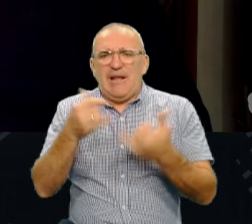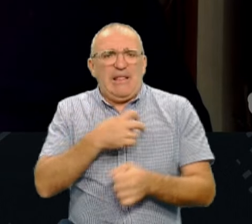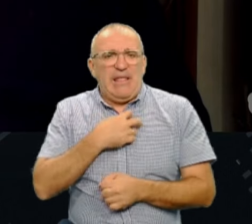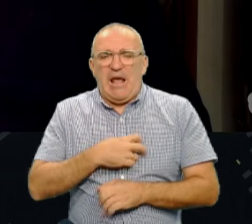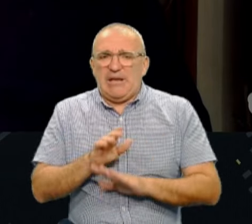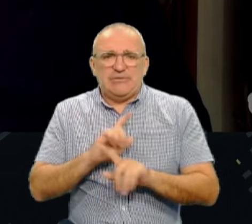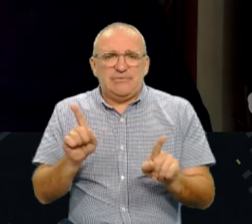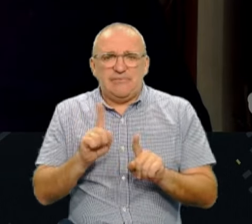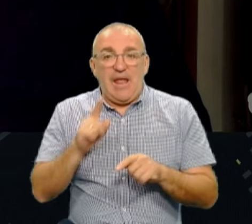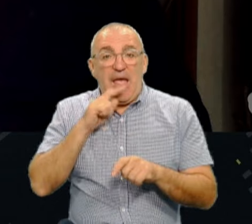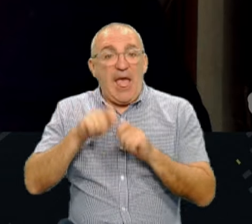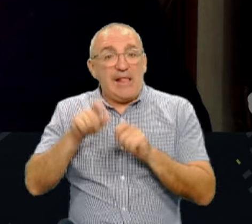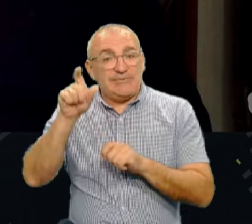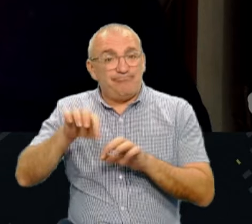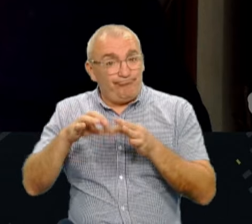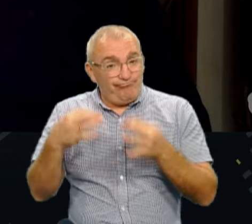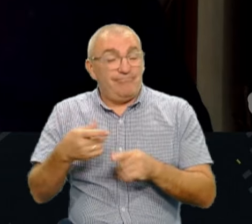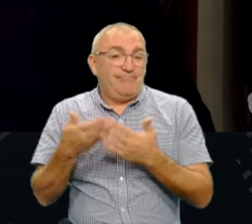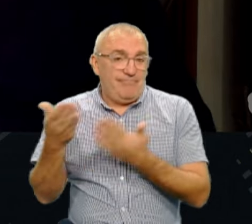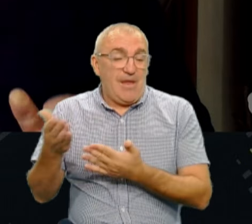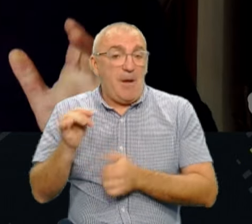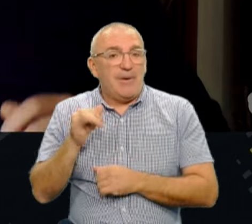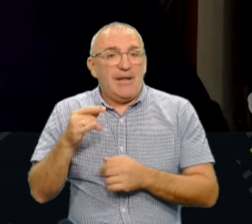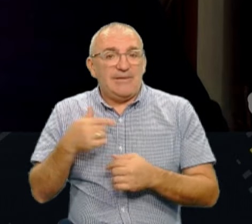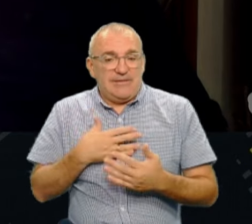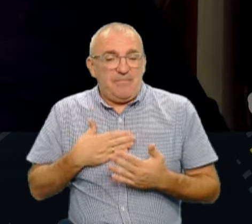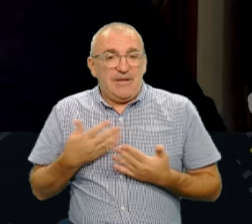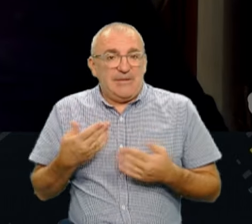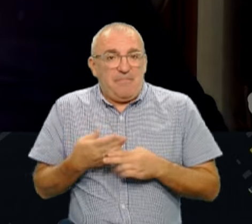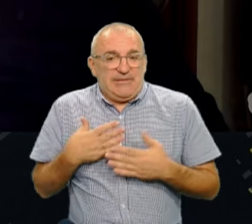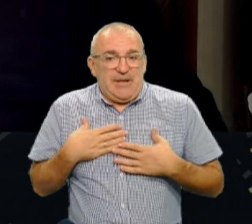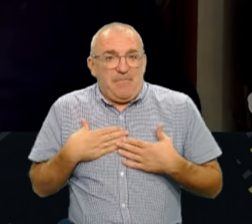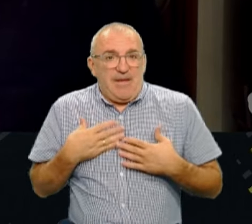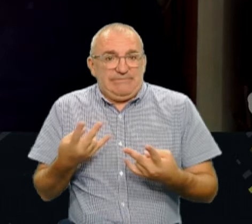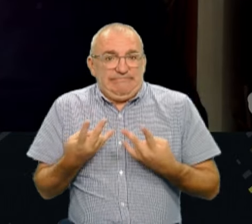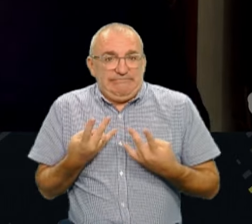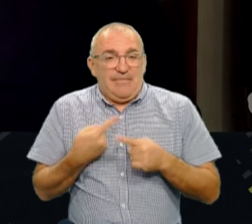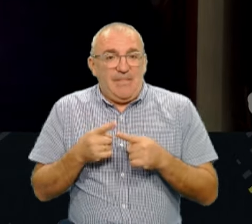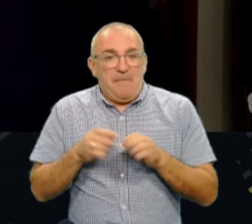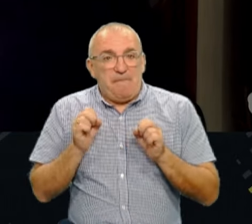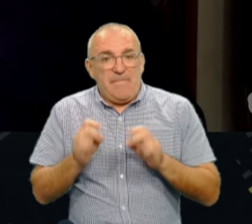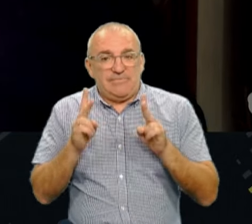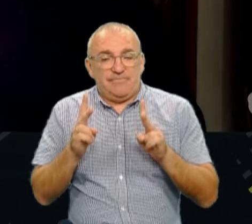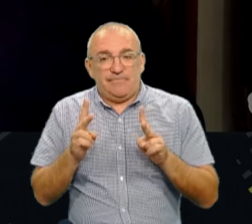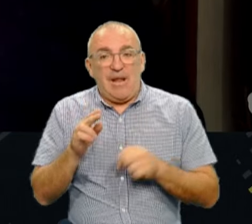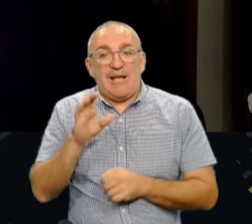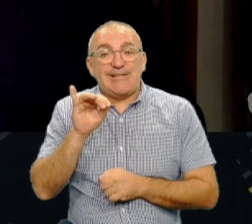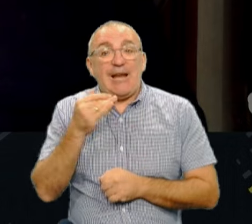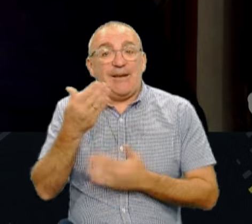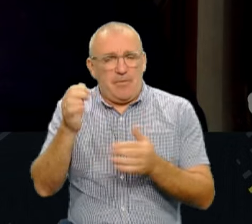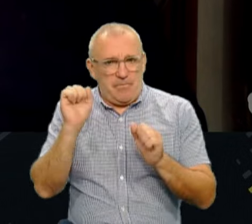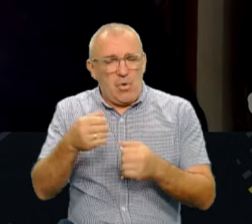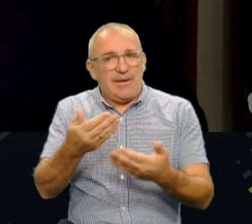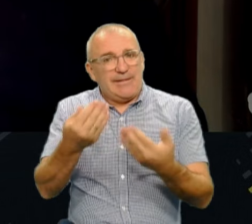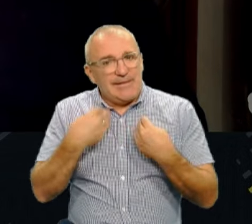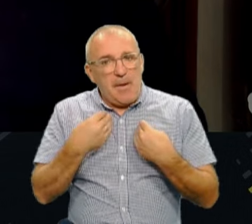експертам довірити, аби не наразити себе на небезпеку. Пане Сергію, а от дійсно можете дати якусь таку